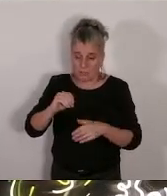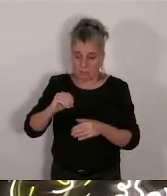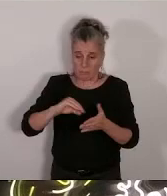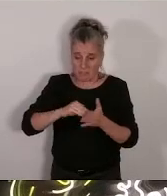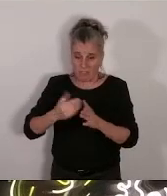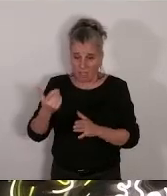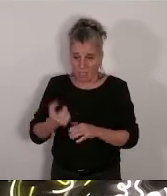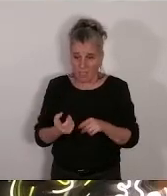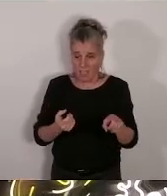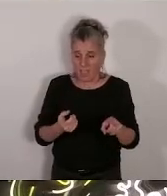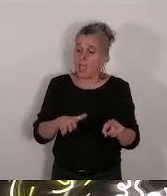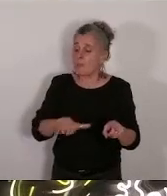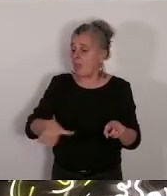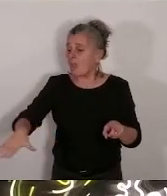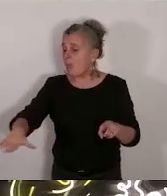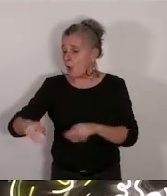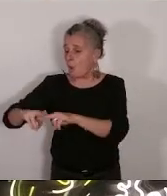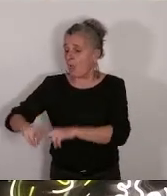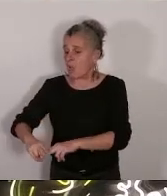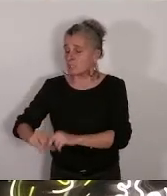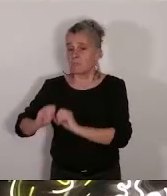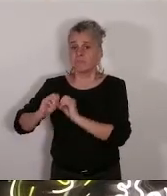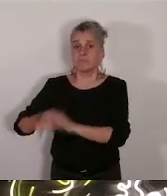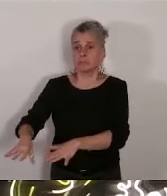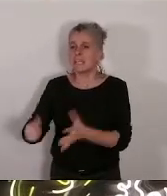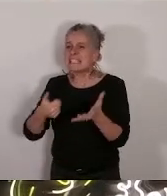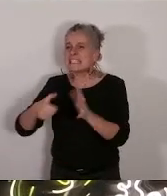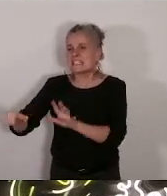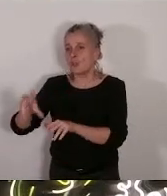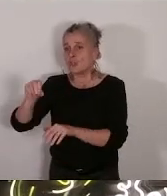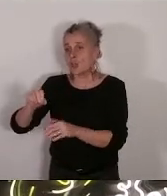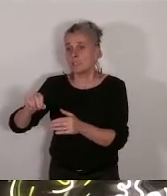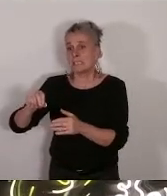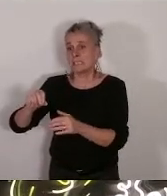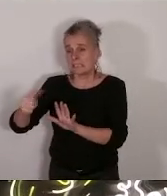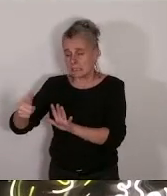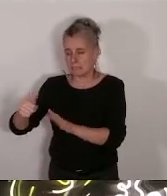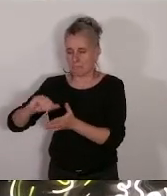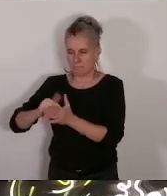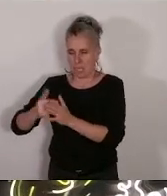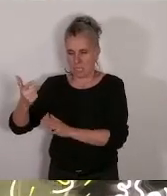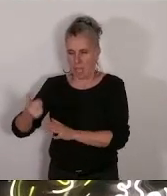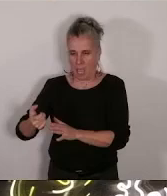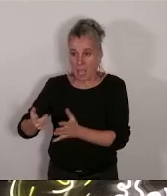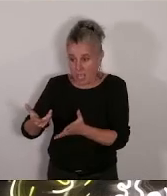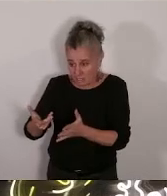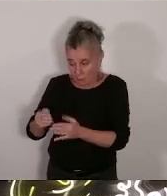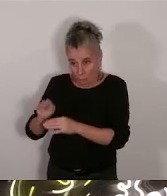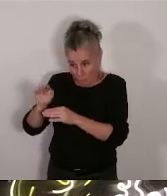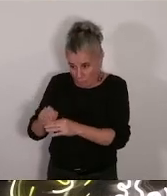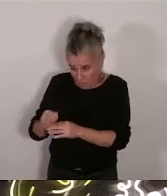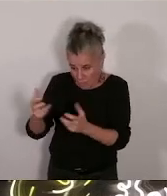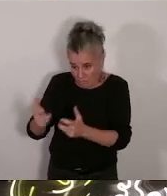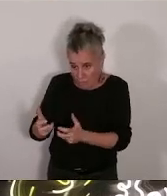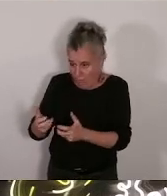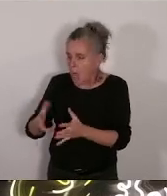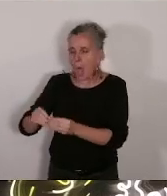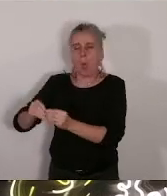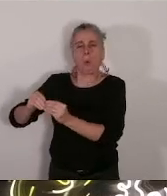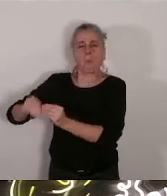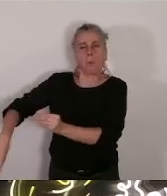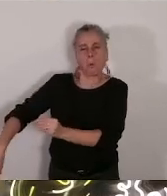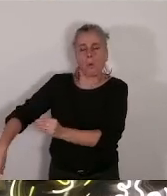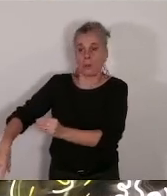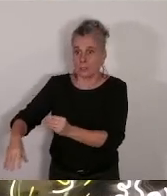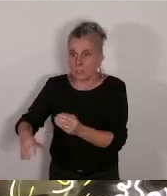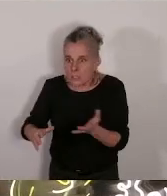enfouissement du reste des 636 mètres carrés protégés. Nous avions là un témoignage unique de la période antique